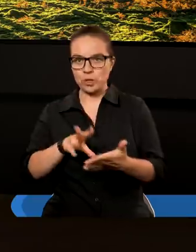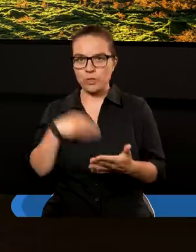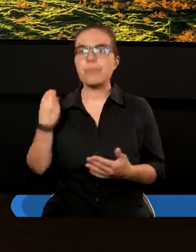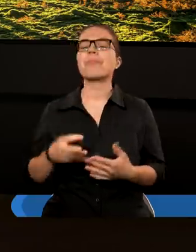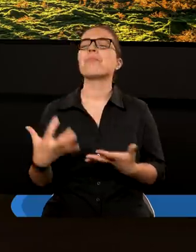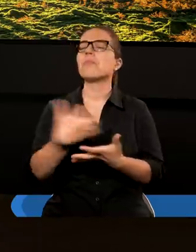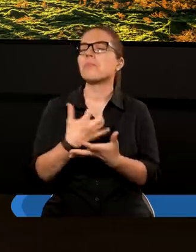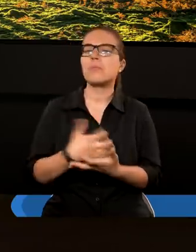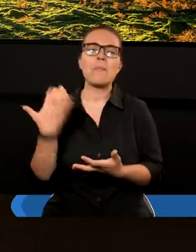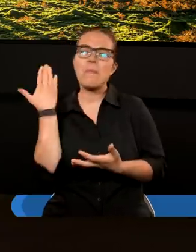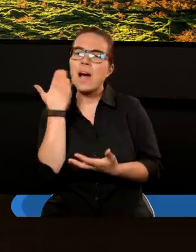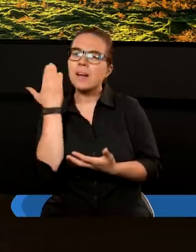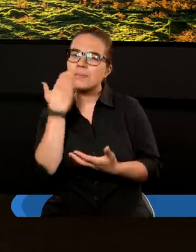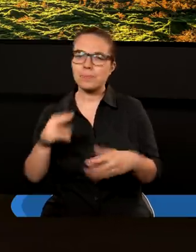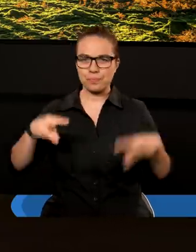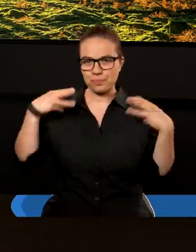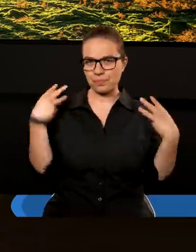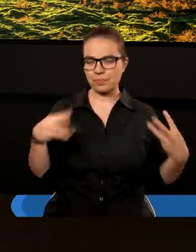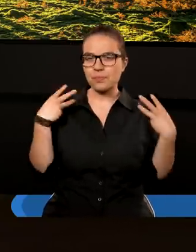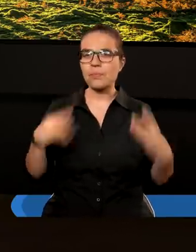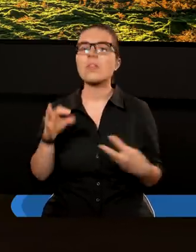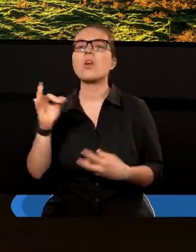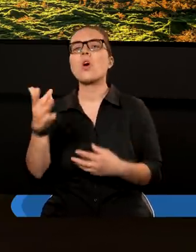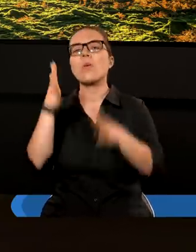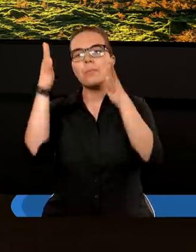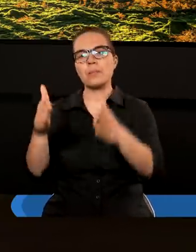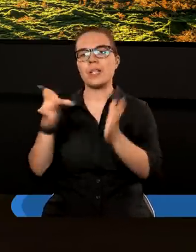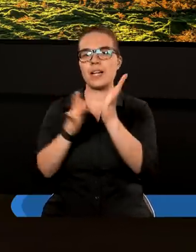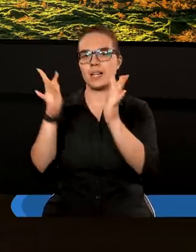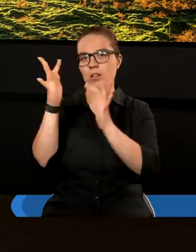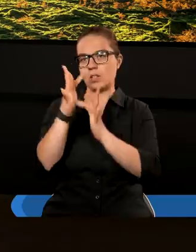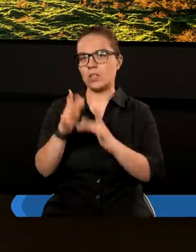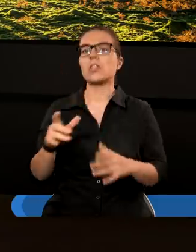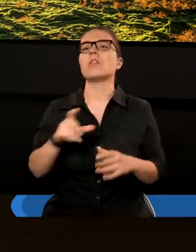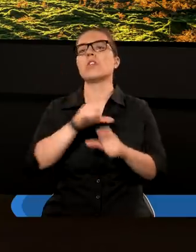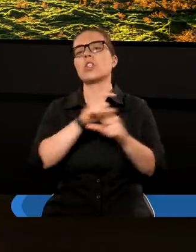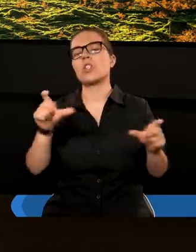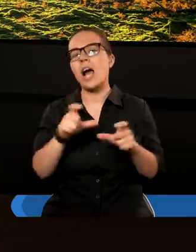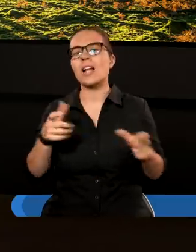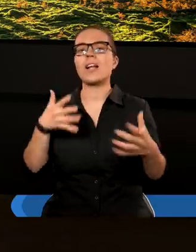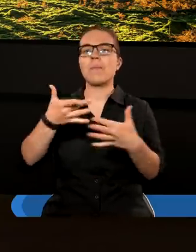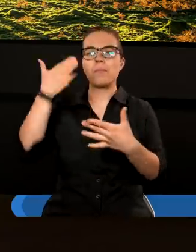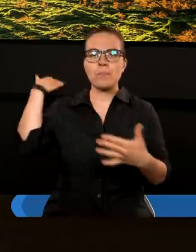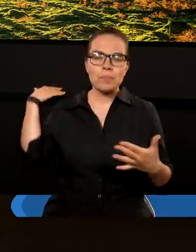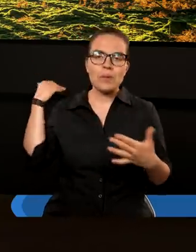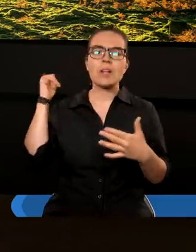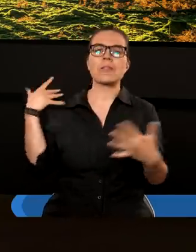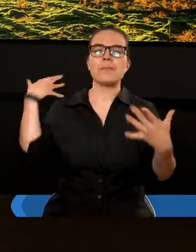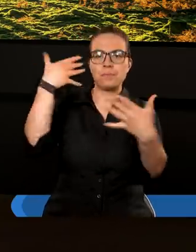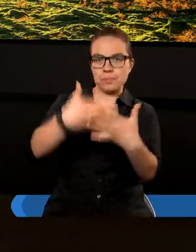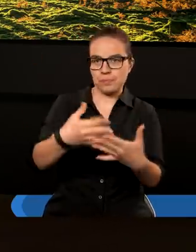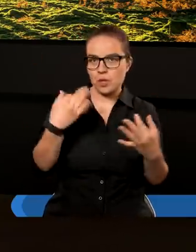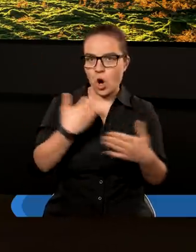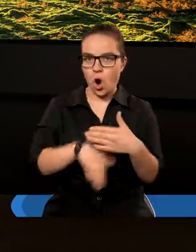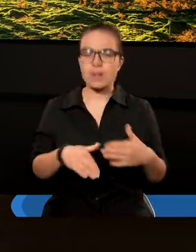zawierające bardzo ważną mowę Jezusa Chrystusa, dotyczącą czasów eschatalogicznych, ostatecznych,